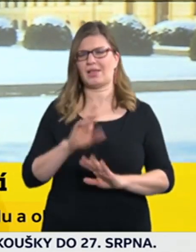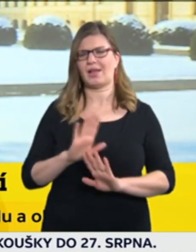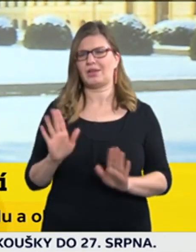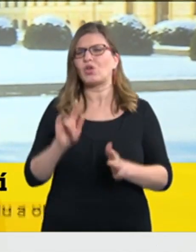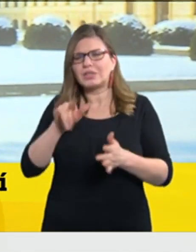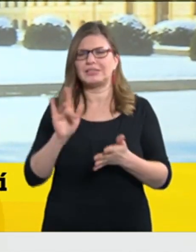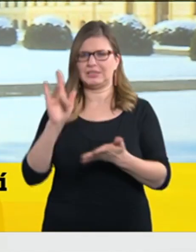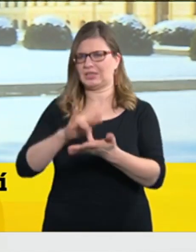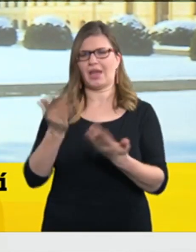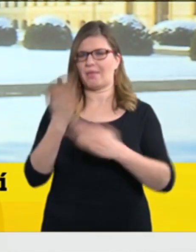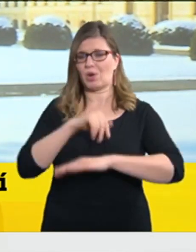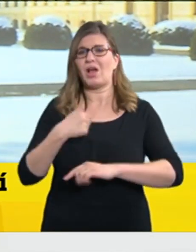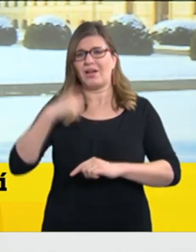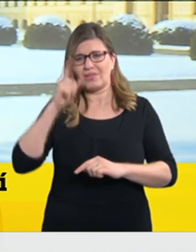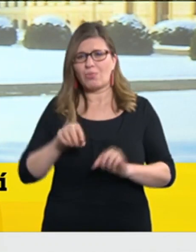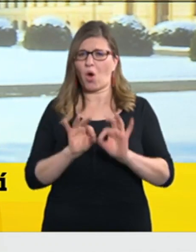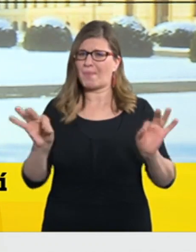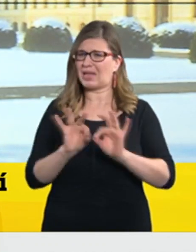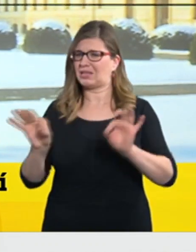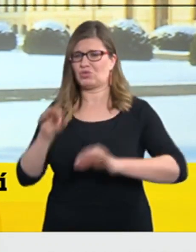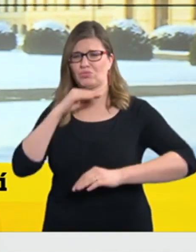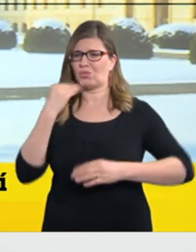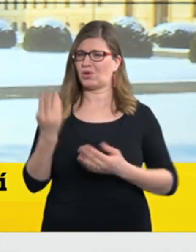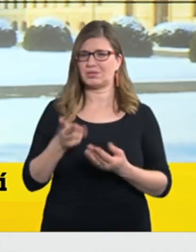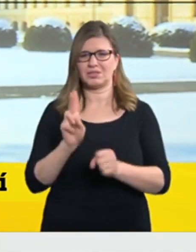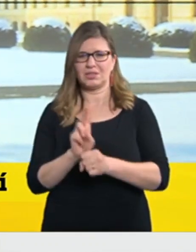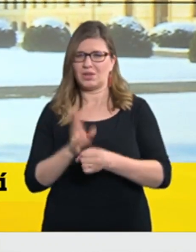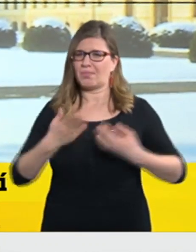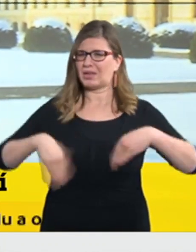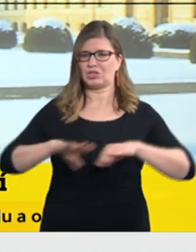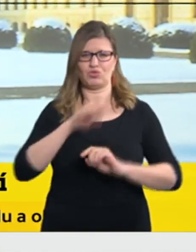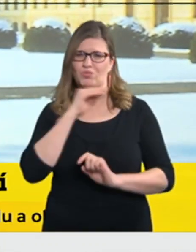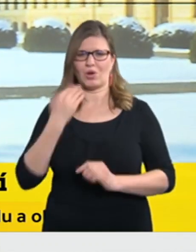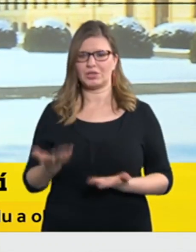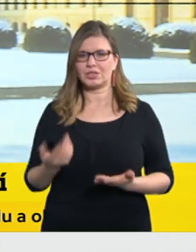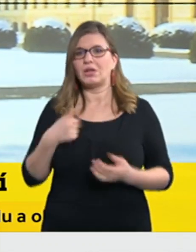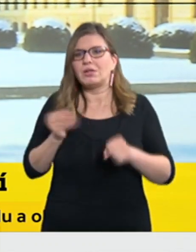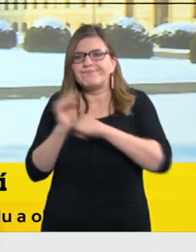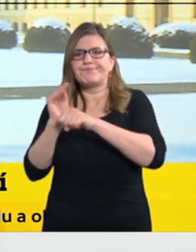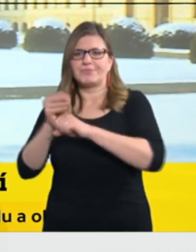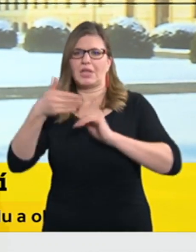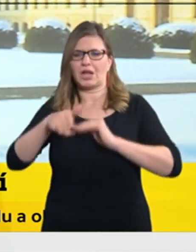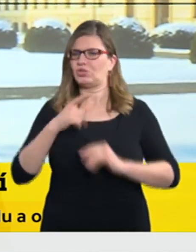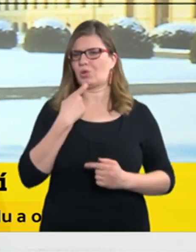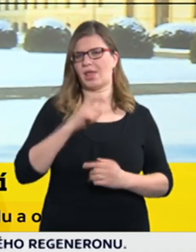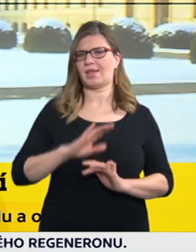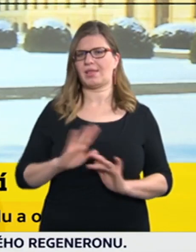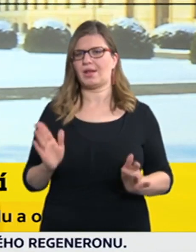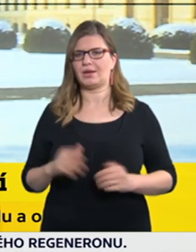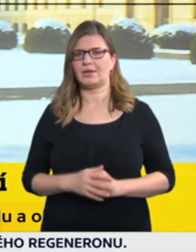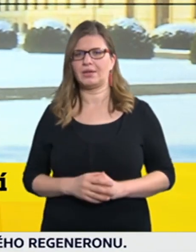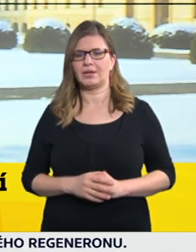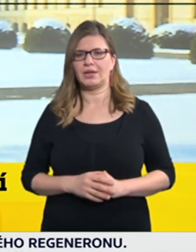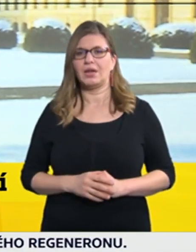velké množství a že to v tuto chvíli není o tom, abychom přidávali další a další a už tak současnou